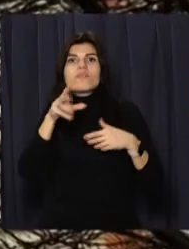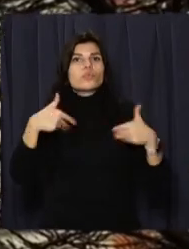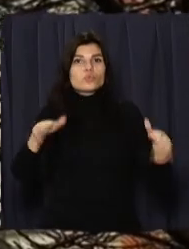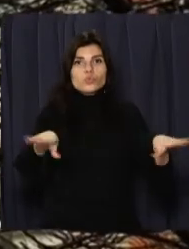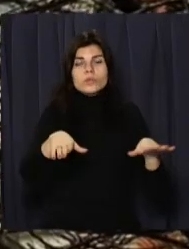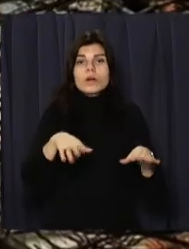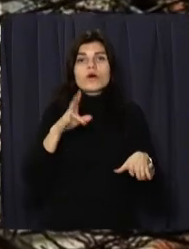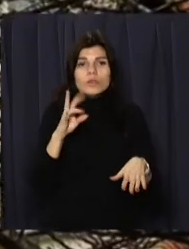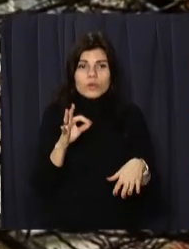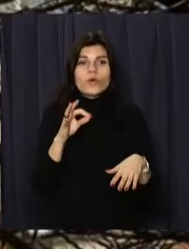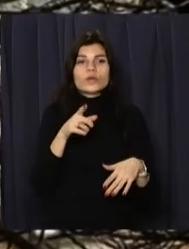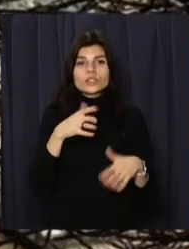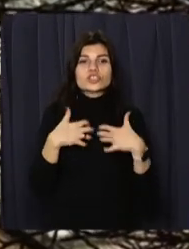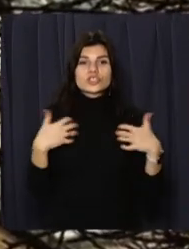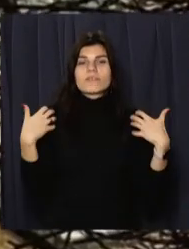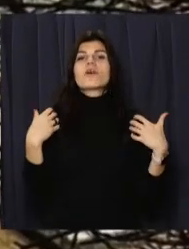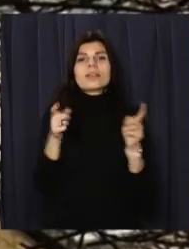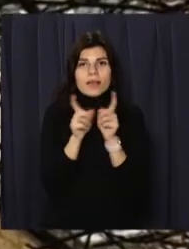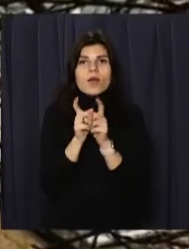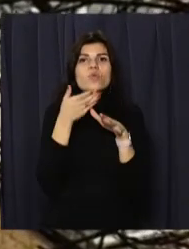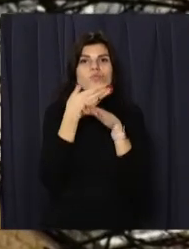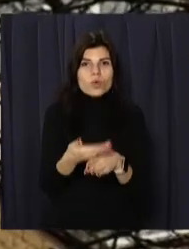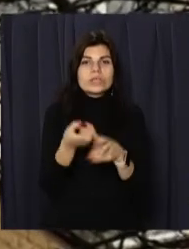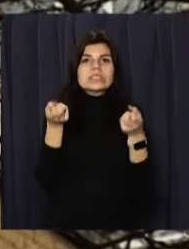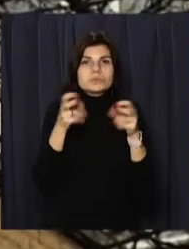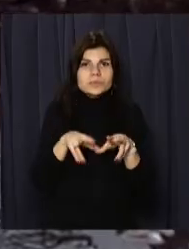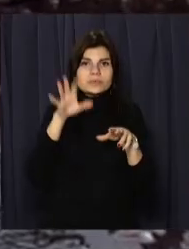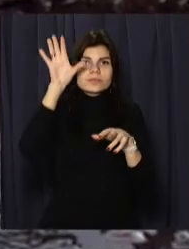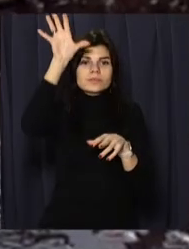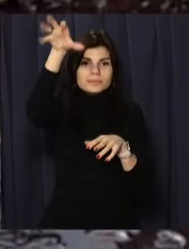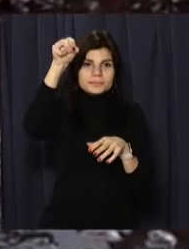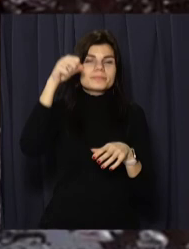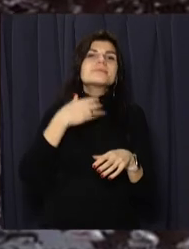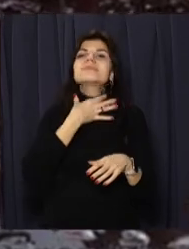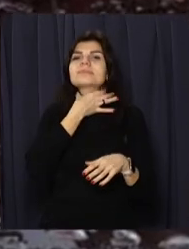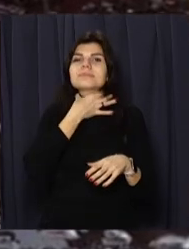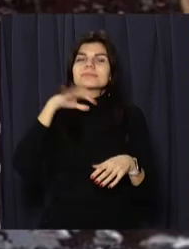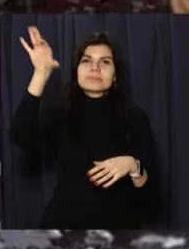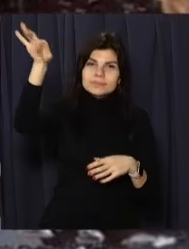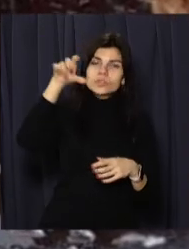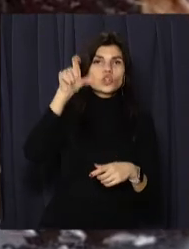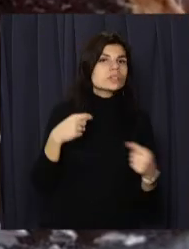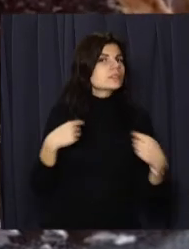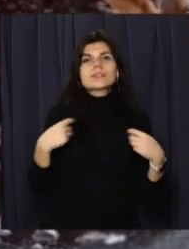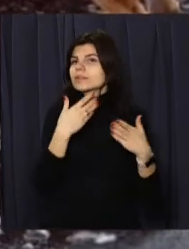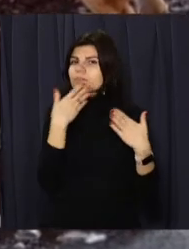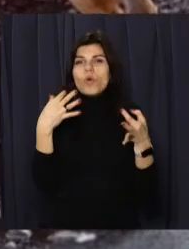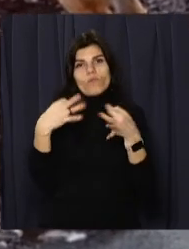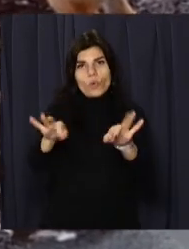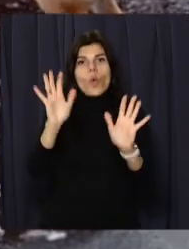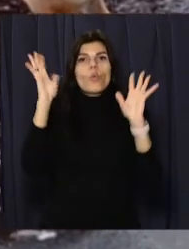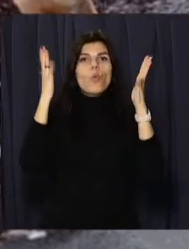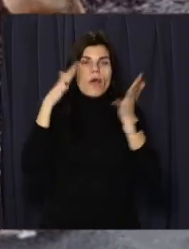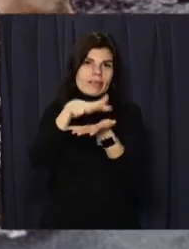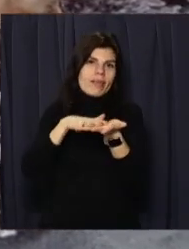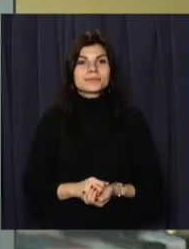Згодом бідолажного чотирилапого таки зняли спеціальним пристроєм для вилову собак. Пес не постраждав, його відпустили гуляти